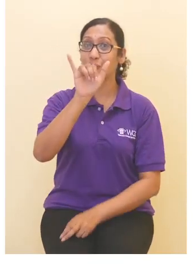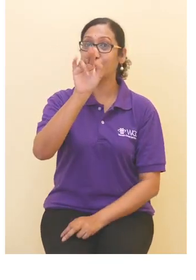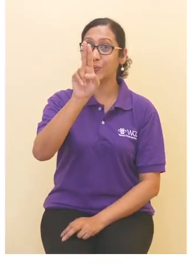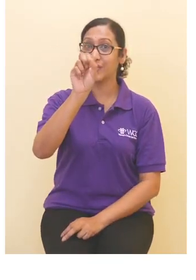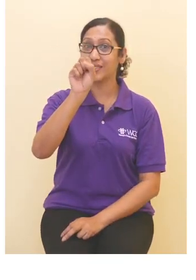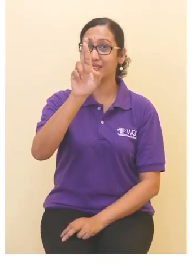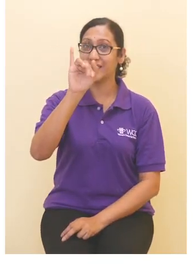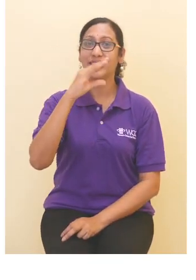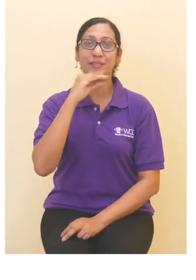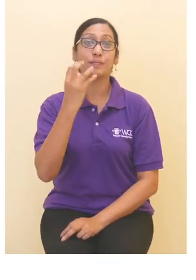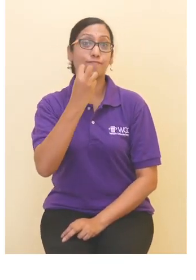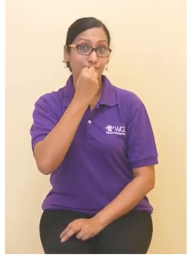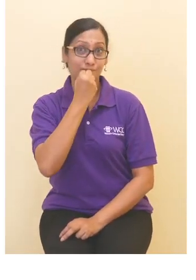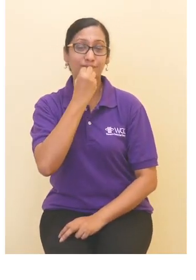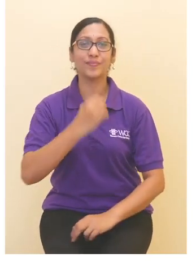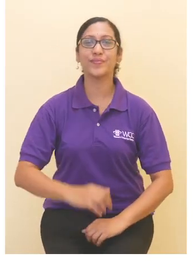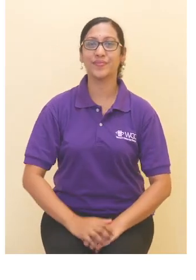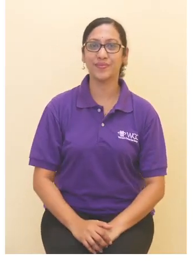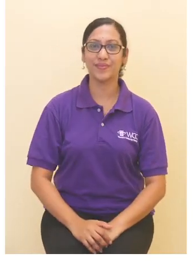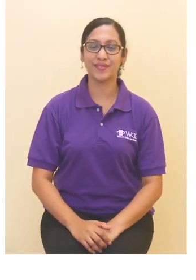Yusri dan Rahsianya